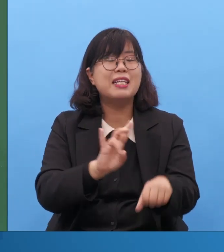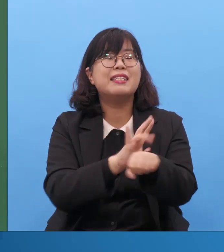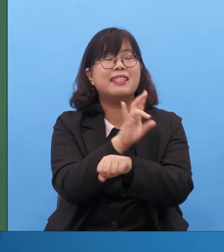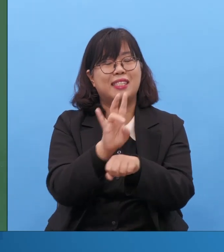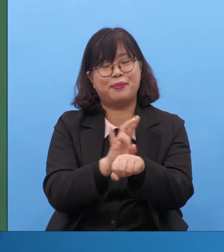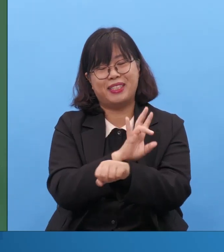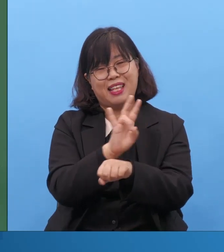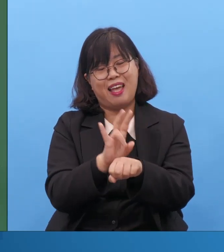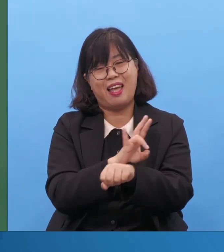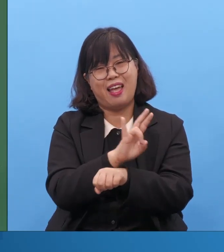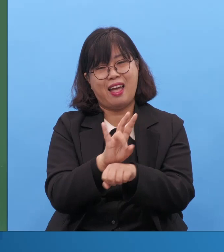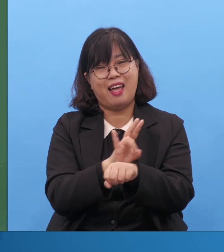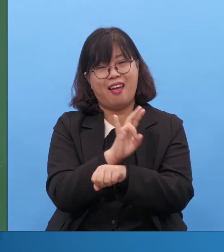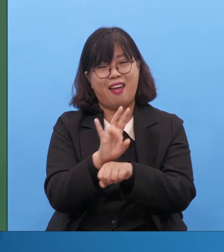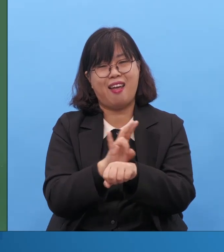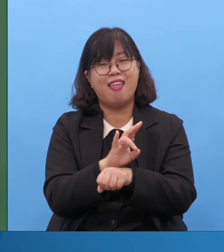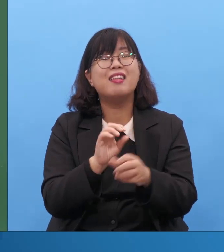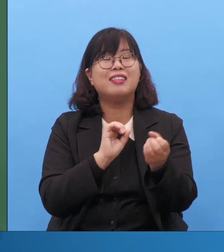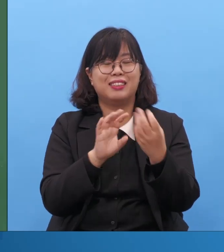파수대가 그런 겁니다.